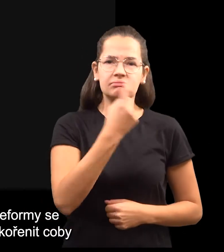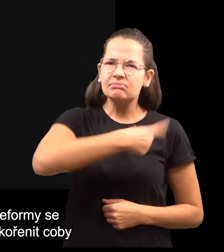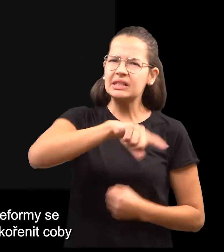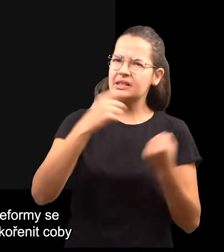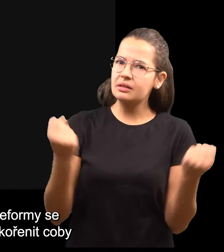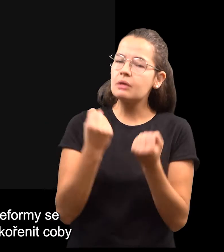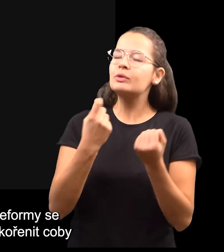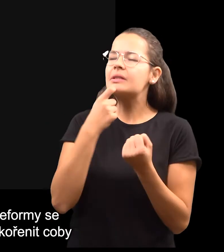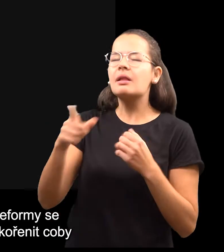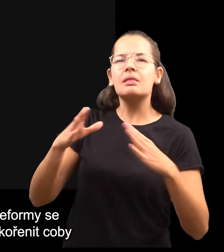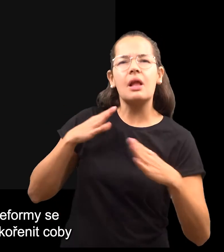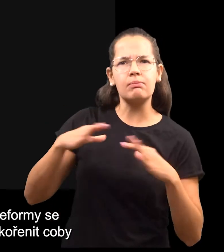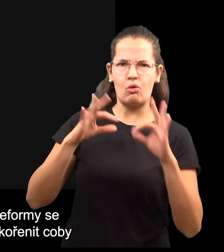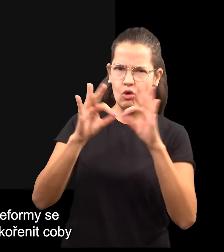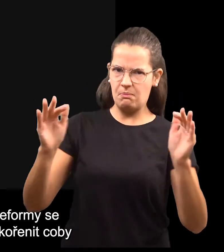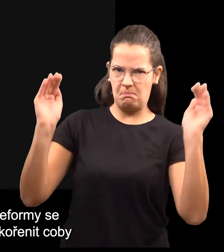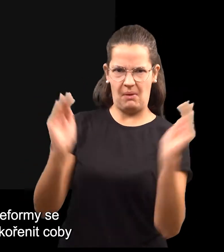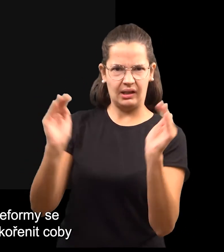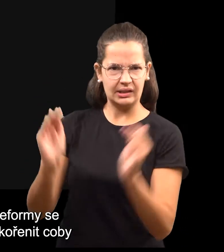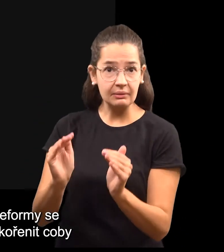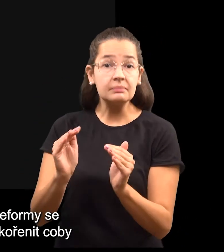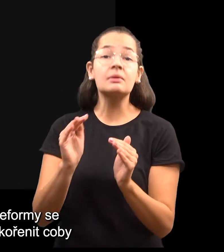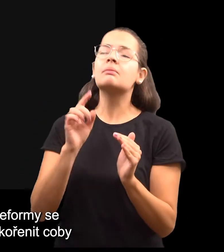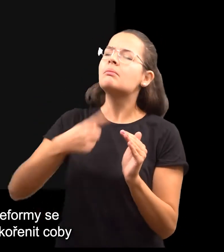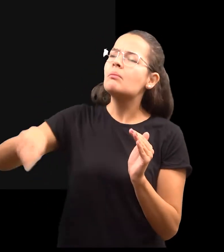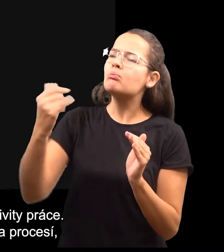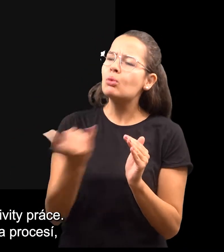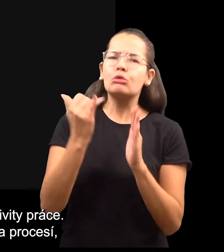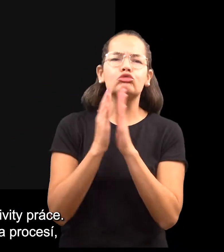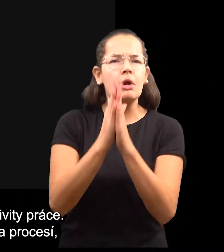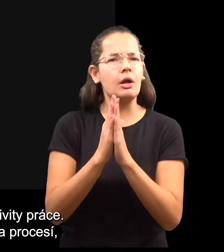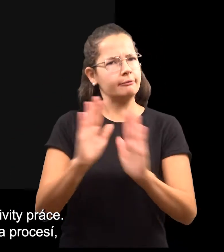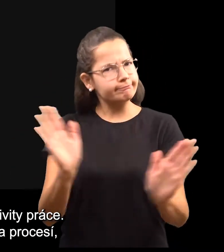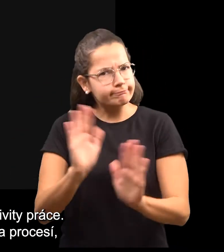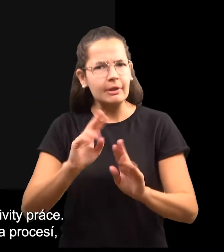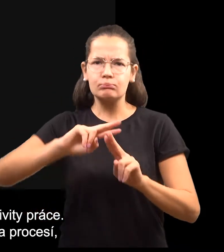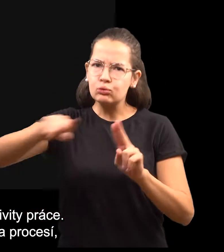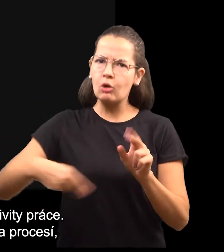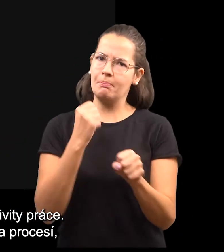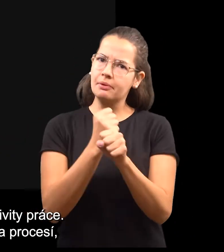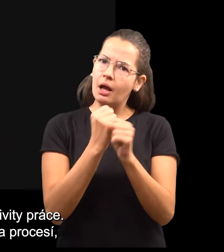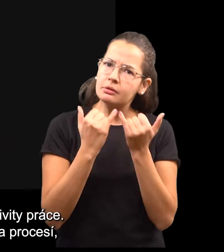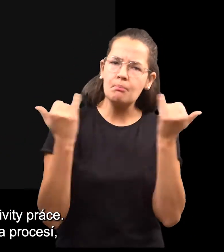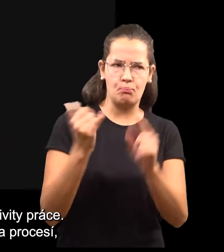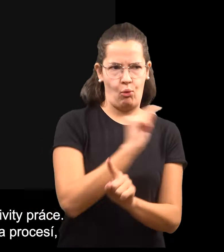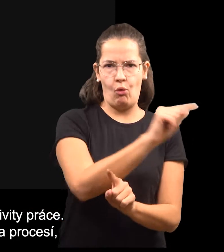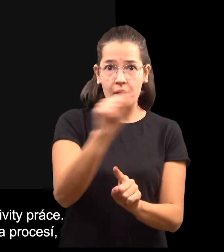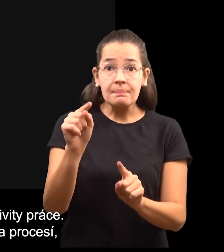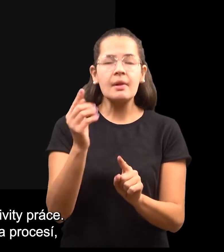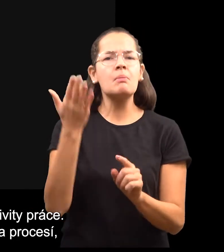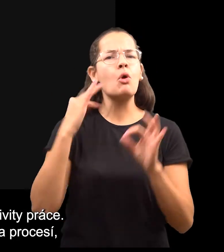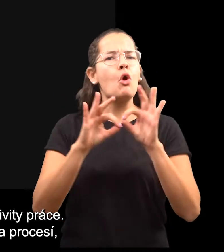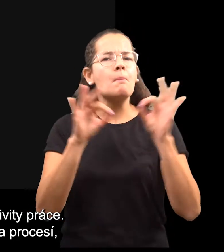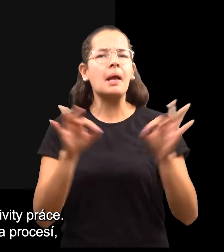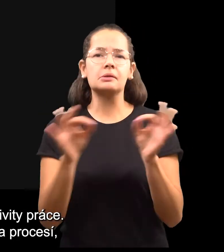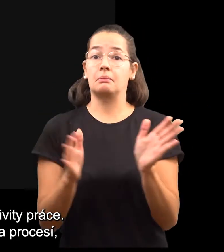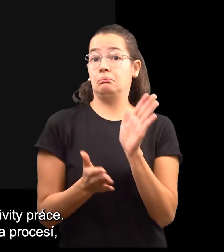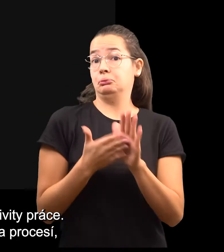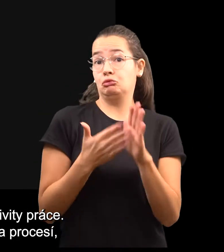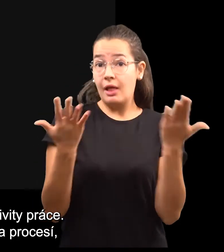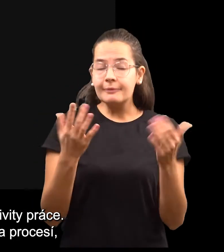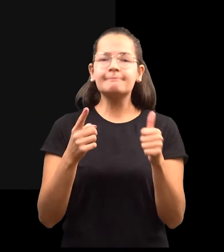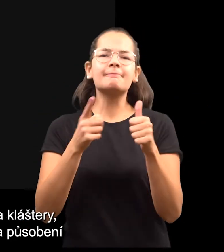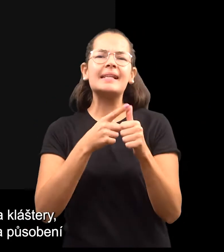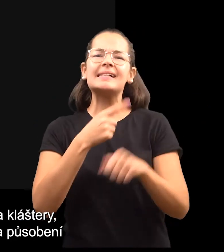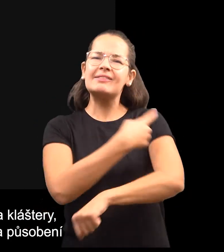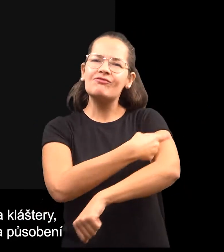Osvícenské reformy se snažily barokní zbožnost vykořenit, co by pověrečnost a brzdu efektivity práce. Omezovali počet svátků a